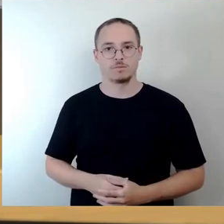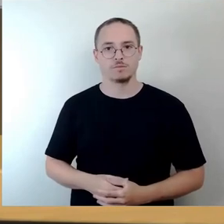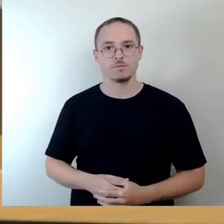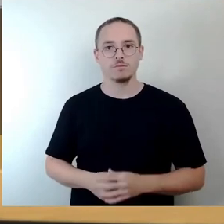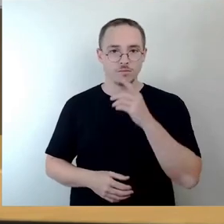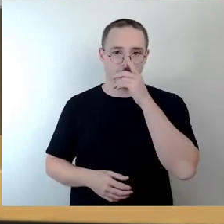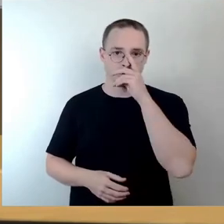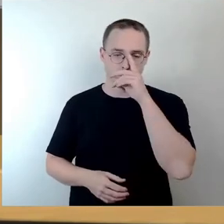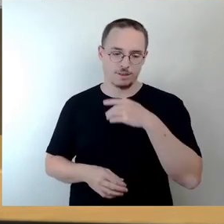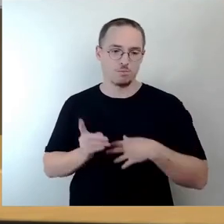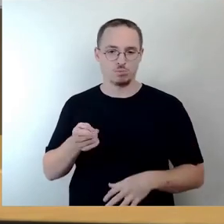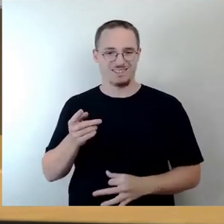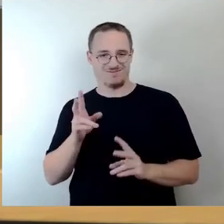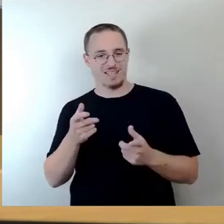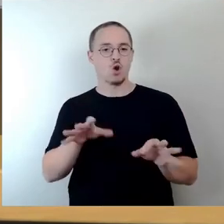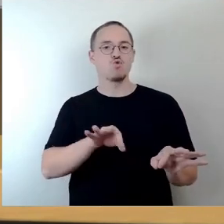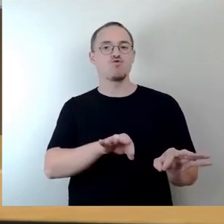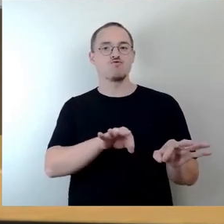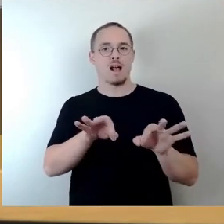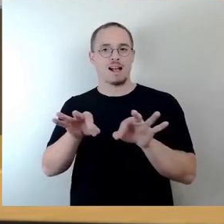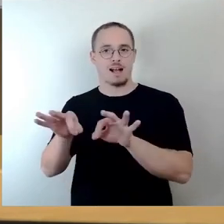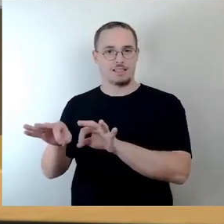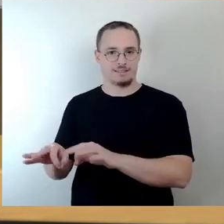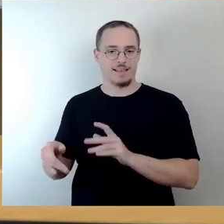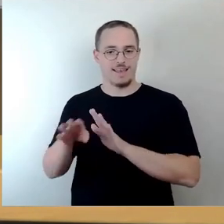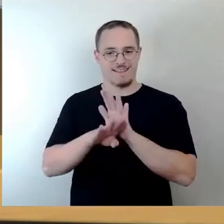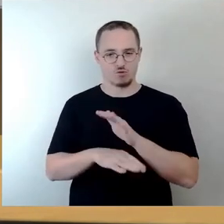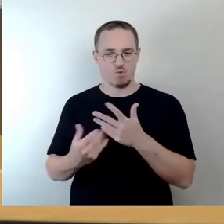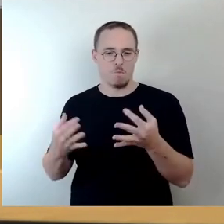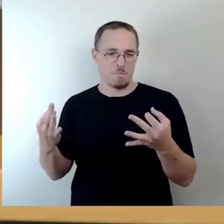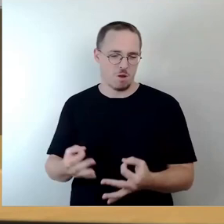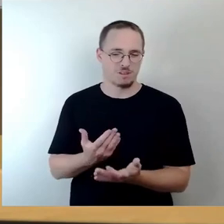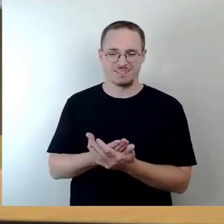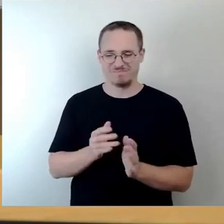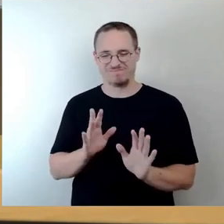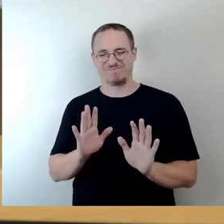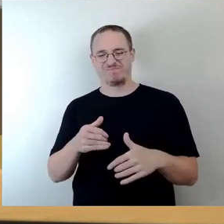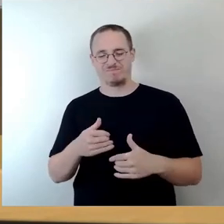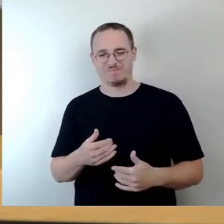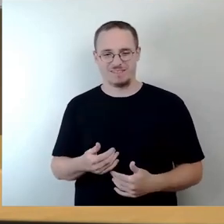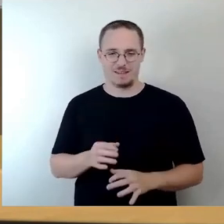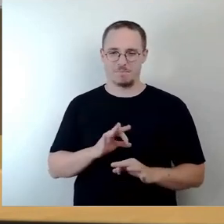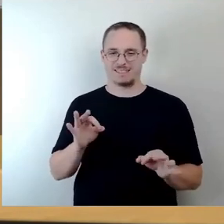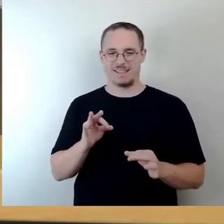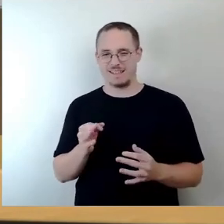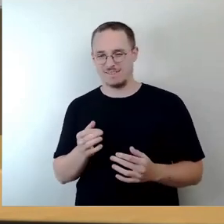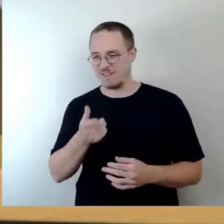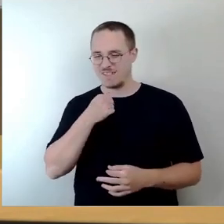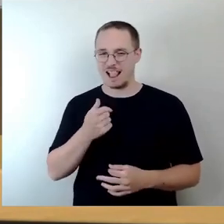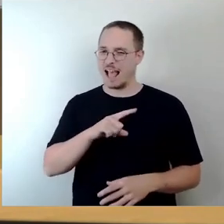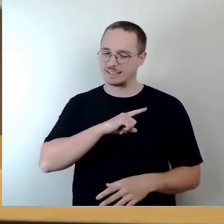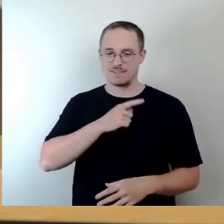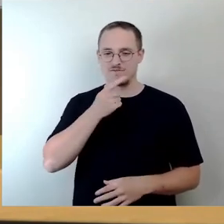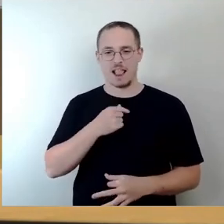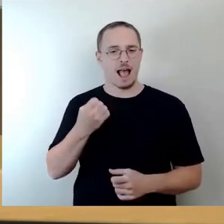Übergangsregelung und hätten diese Klärung nicht, was auch wieder mehr Aufwände nach sich zieht beim Reinigen und für die Verwaltung. Deshalb meine